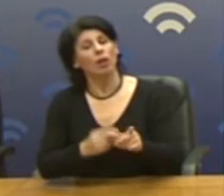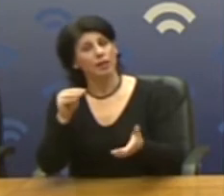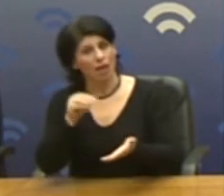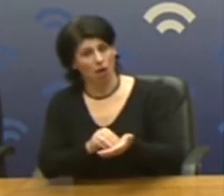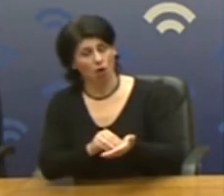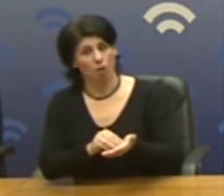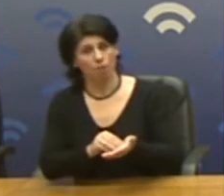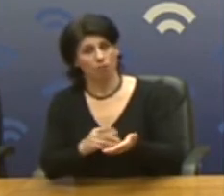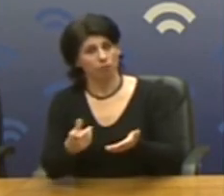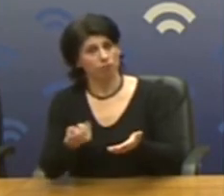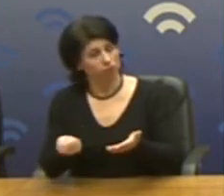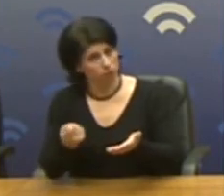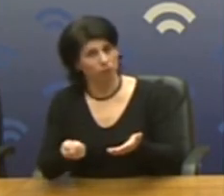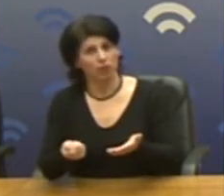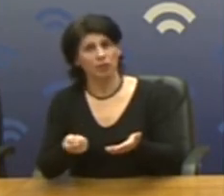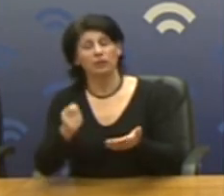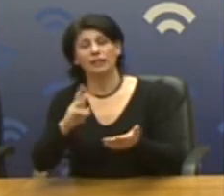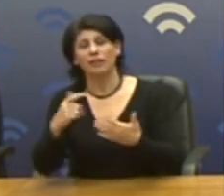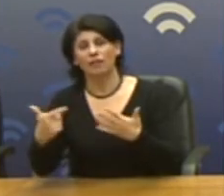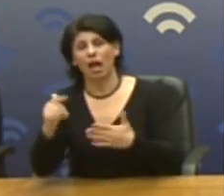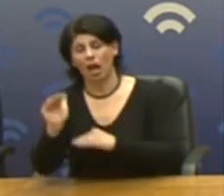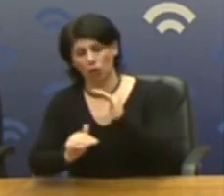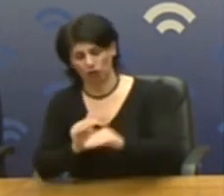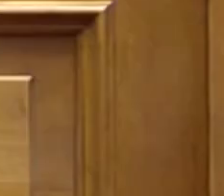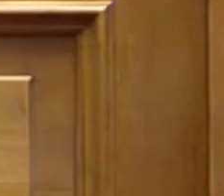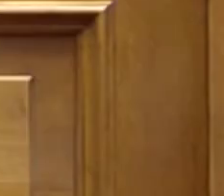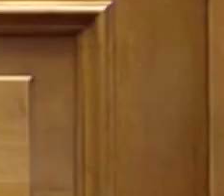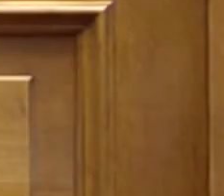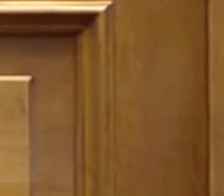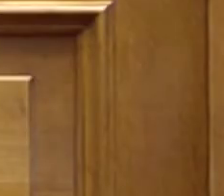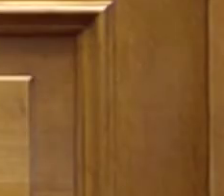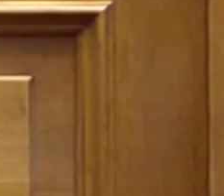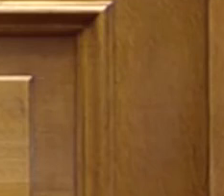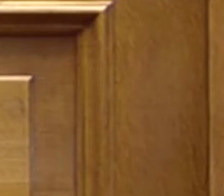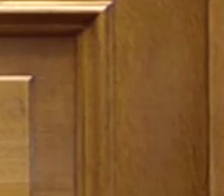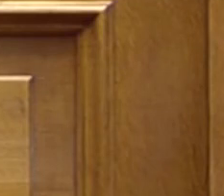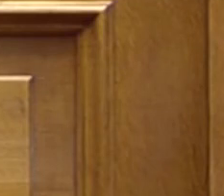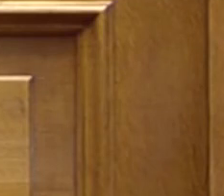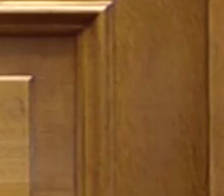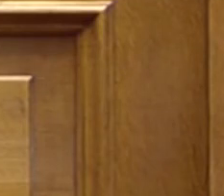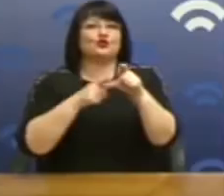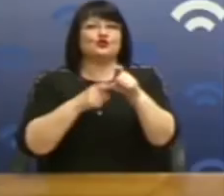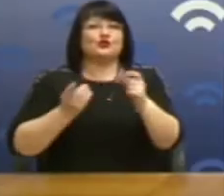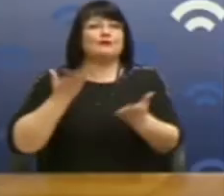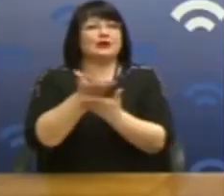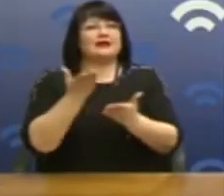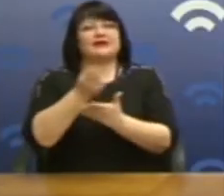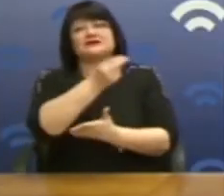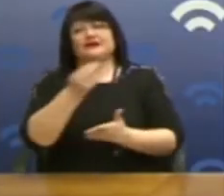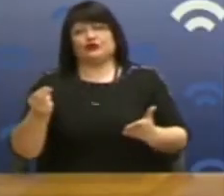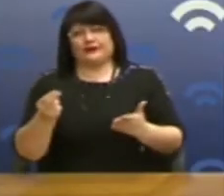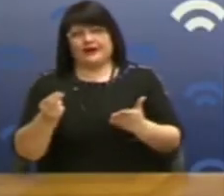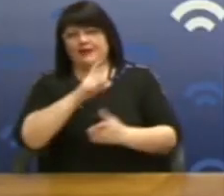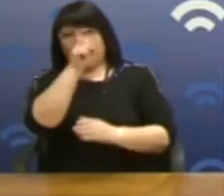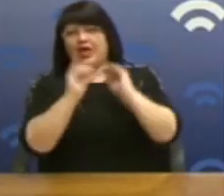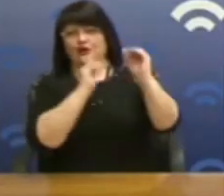αξιοποιήστε τις 37 ερωτήσεις που κατέθεσε εδώ μέσα στη Βουλή το ΚΚΕ για το θέμα Δεν θέλω να